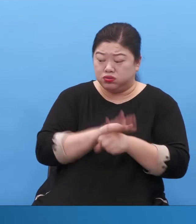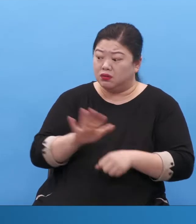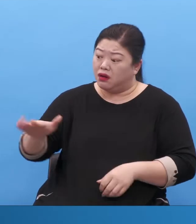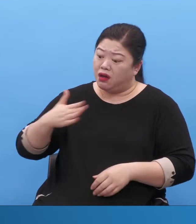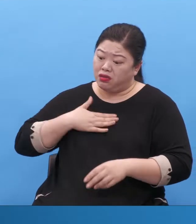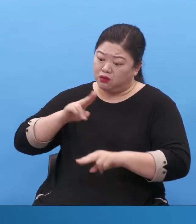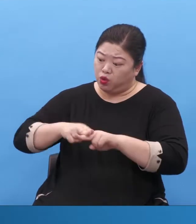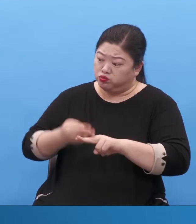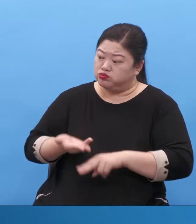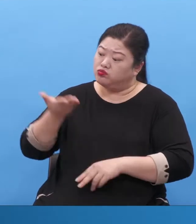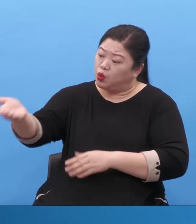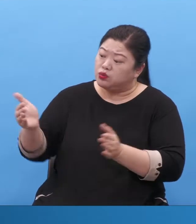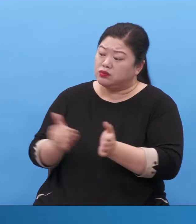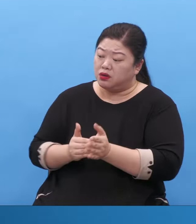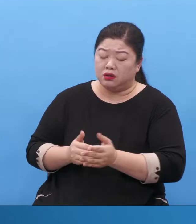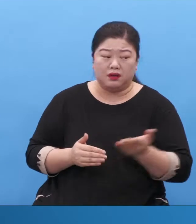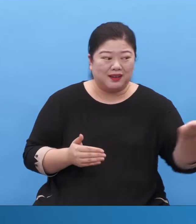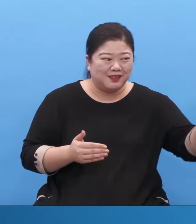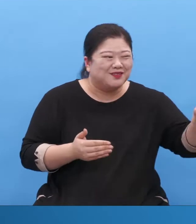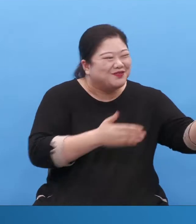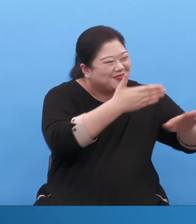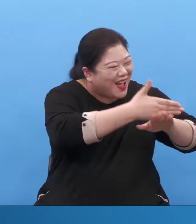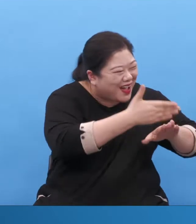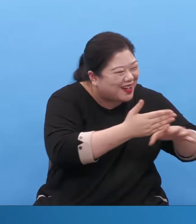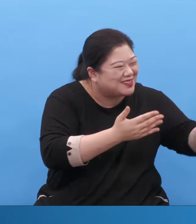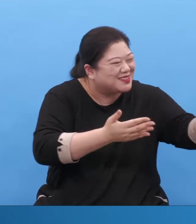진짜 제 것들을 맞아 죽어도 싼 놈들이요. 뭐라는